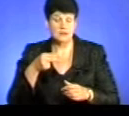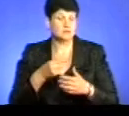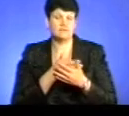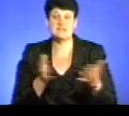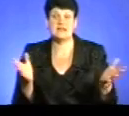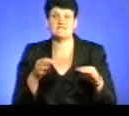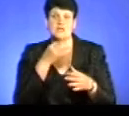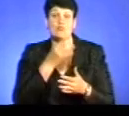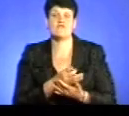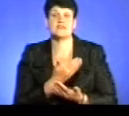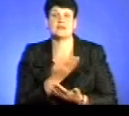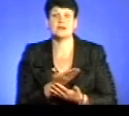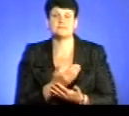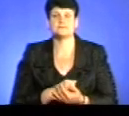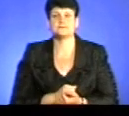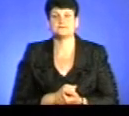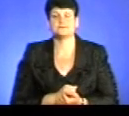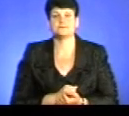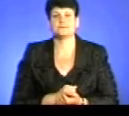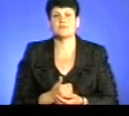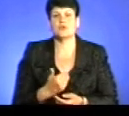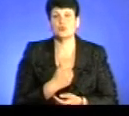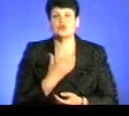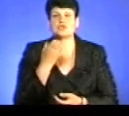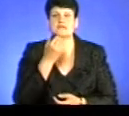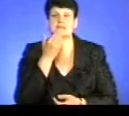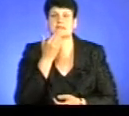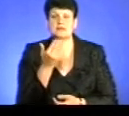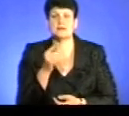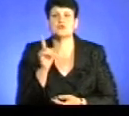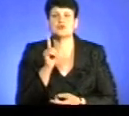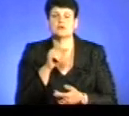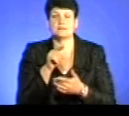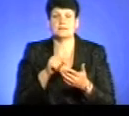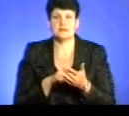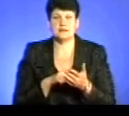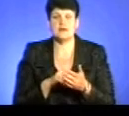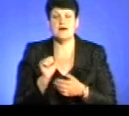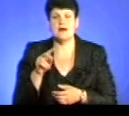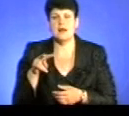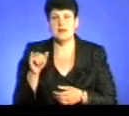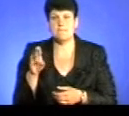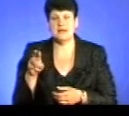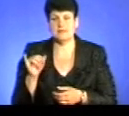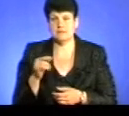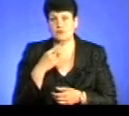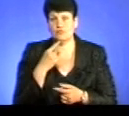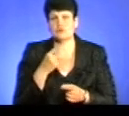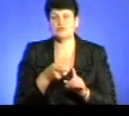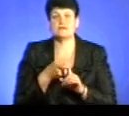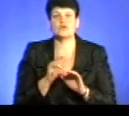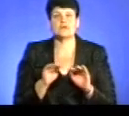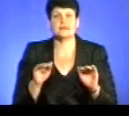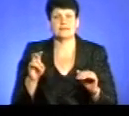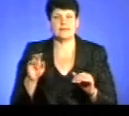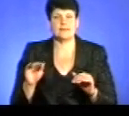ласка, відповідальність. Щодоки в нас є ефірний час, хочу запитати, що таке питання. Аліменти ми зараз говоримо стосовно дітей, але інколи